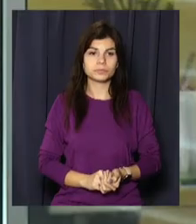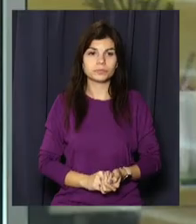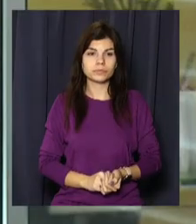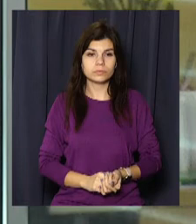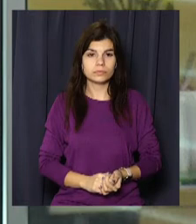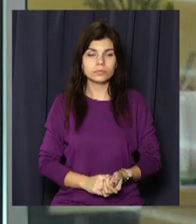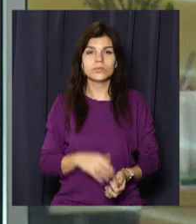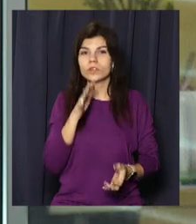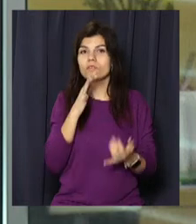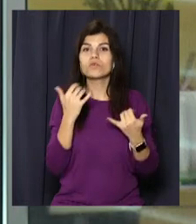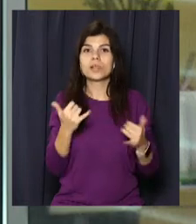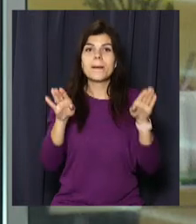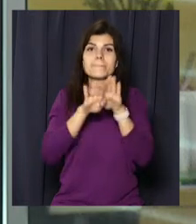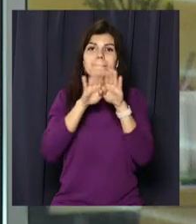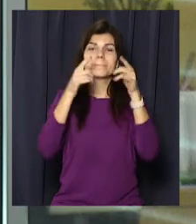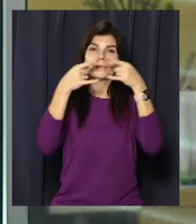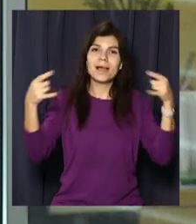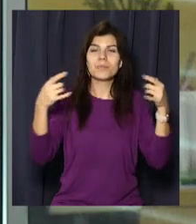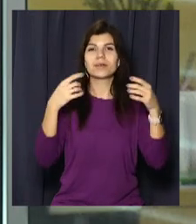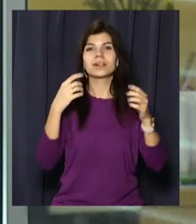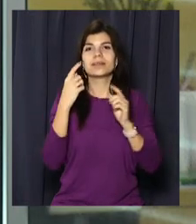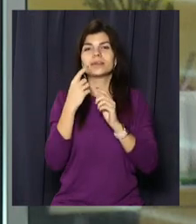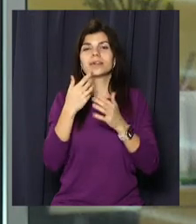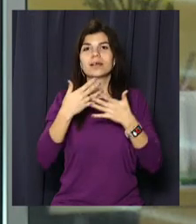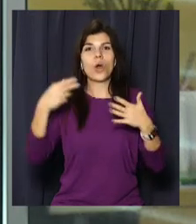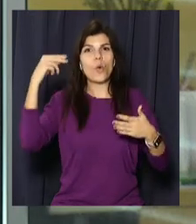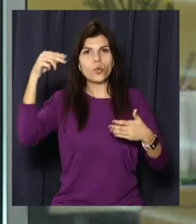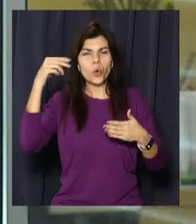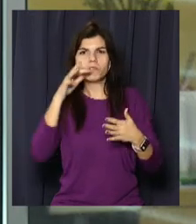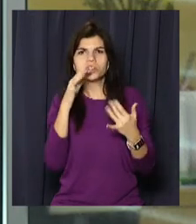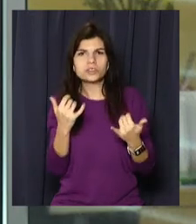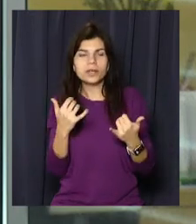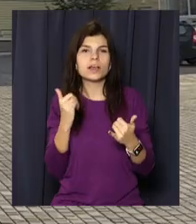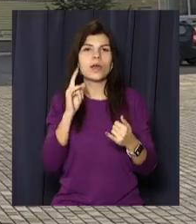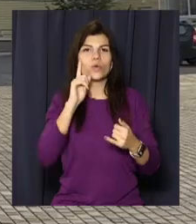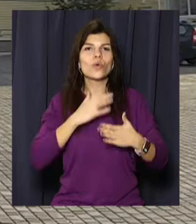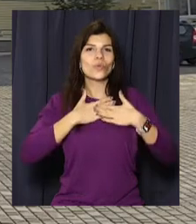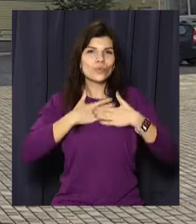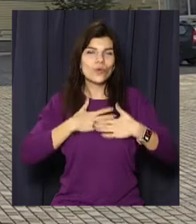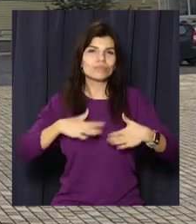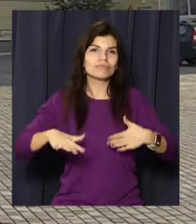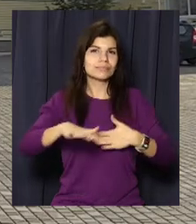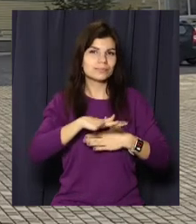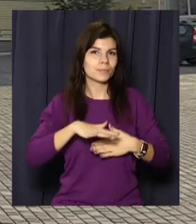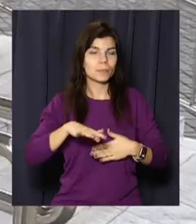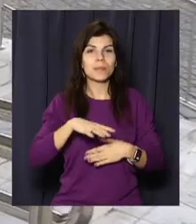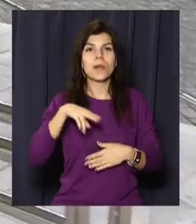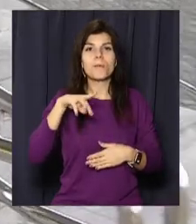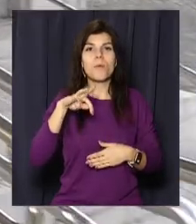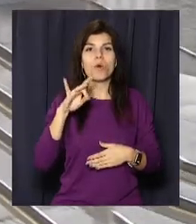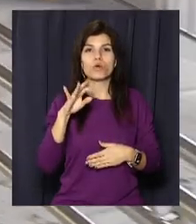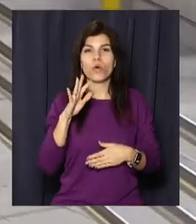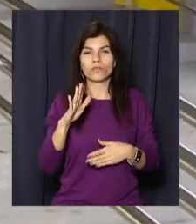Сучасні меблі, мультимедійне обладнання, інтерактивні уроки, а ще затошна й тепла атмосфера. Покровський ліцеї в